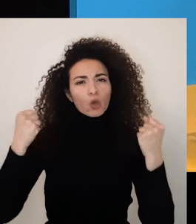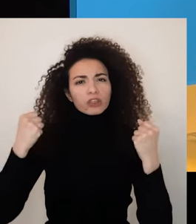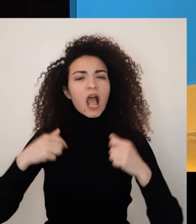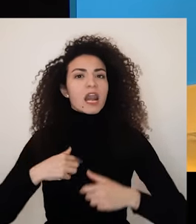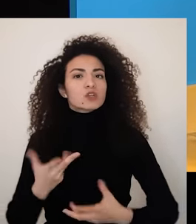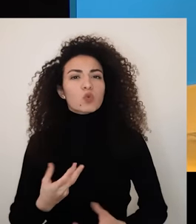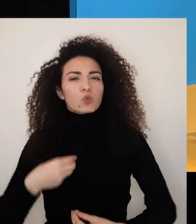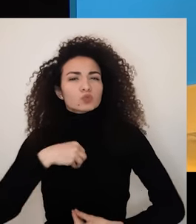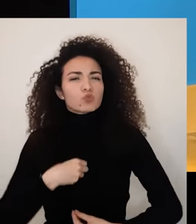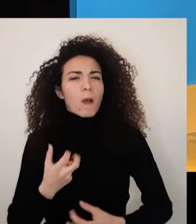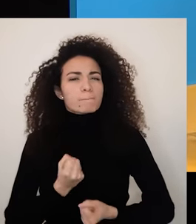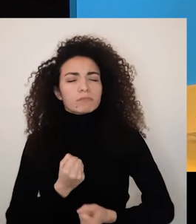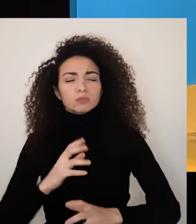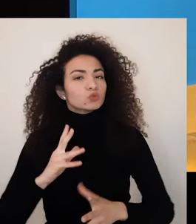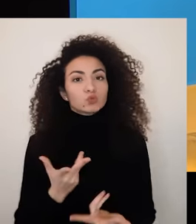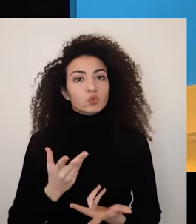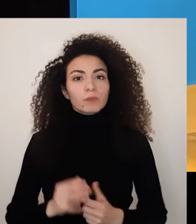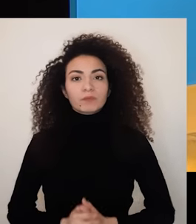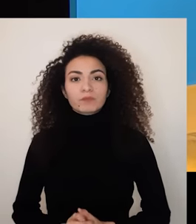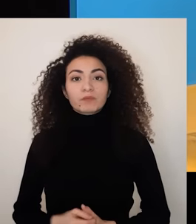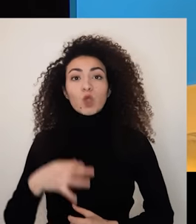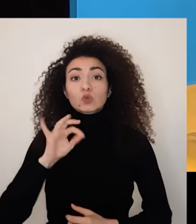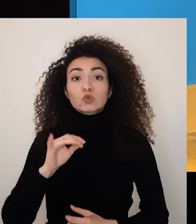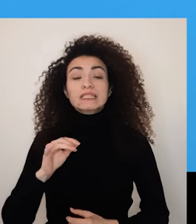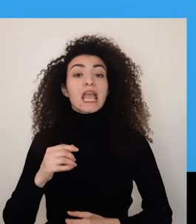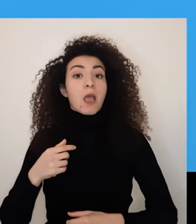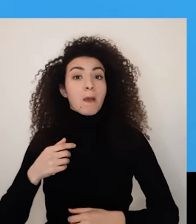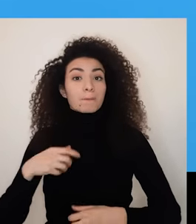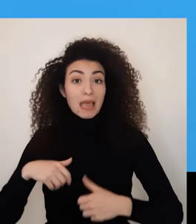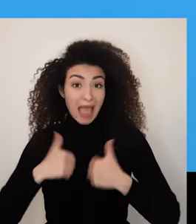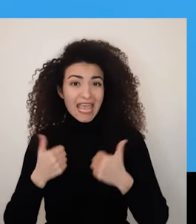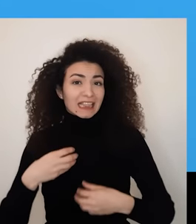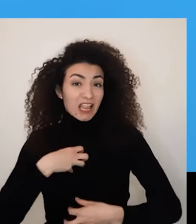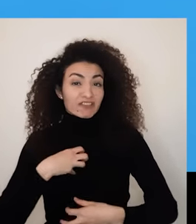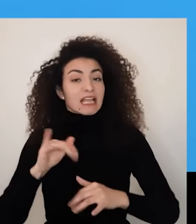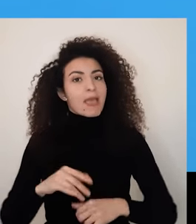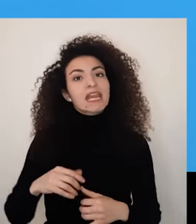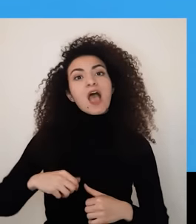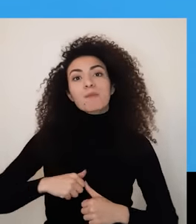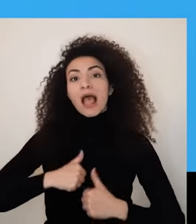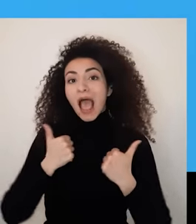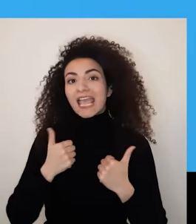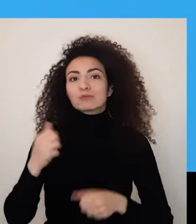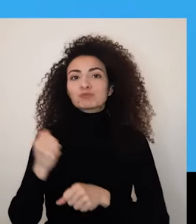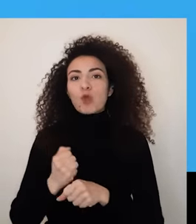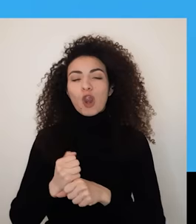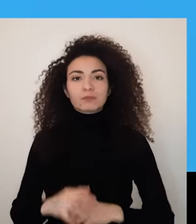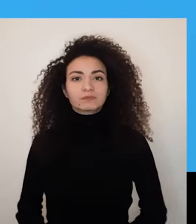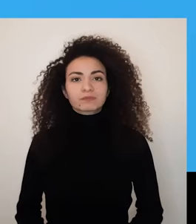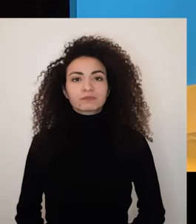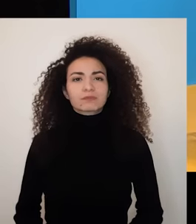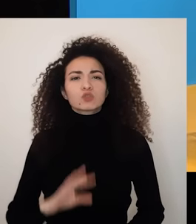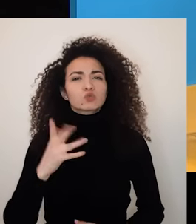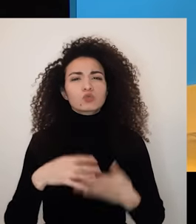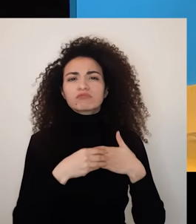وتمكين ذاتنا واستثمارها للتحقيق القيادة الذاتية وبشكل خاص بالحياة المهنية لنبلش بالنقطة